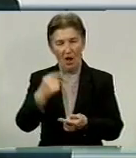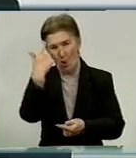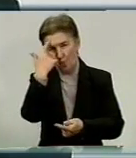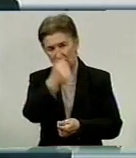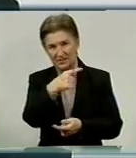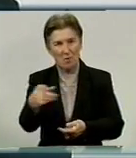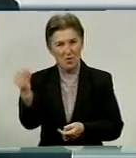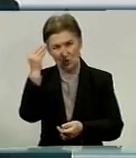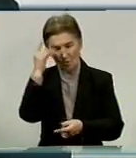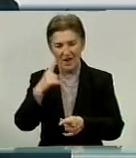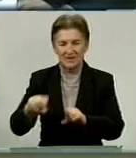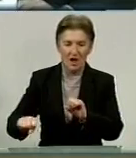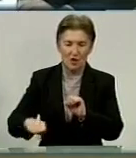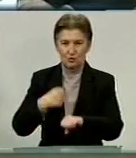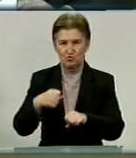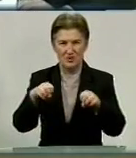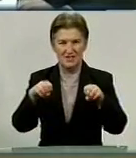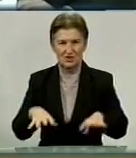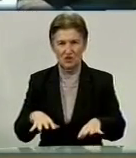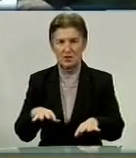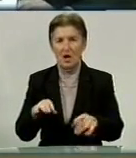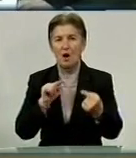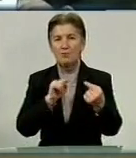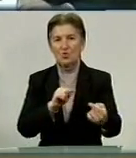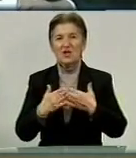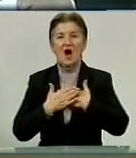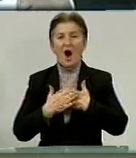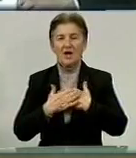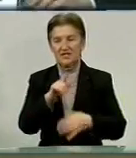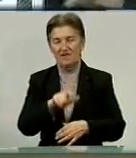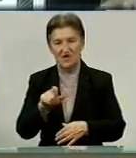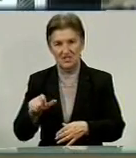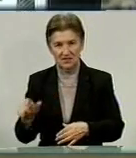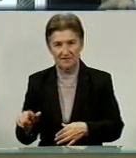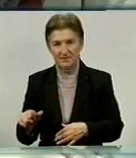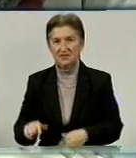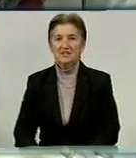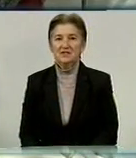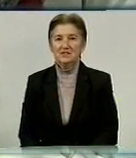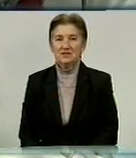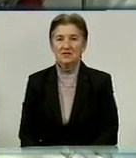підозру у порушенні норм ухвалення рішень у справах проти активістів Євромайдану та Автомайдану.